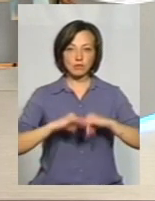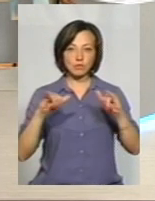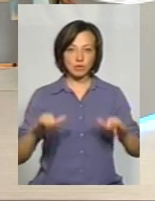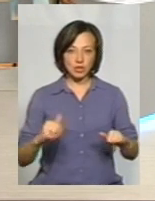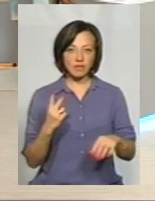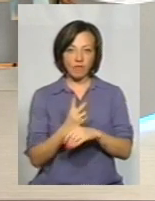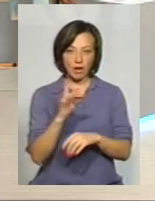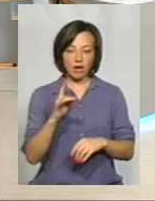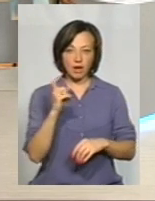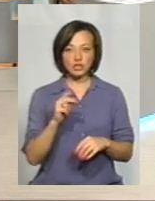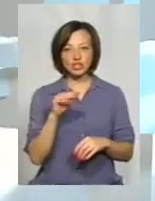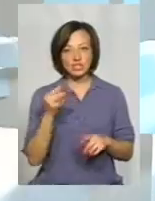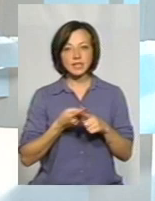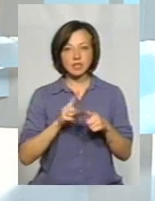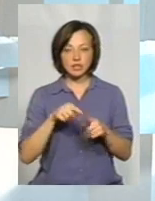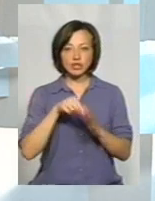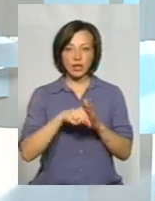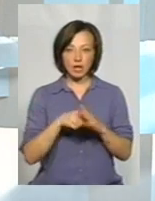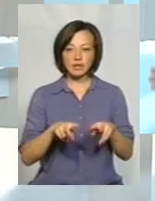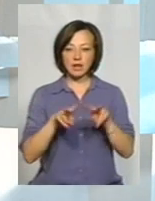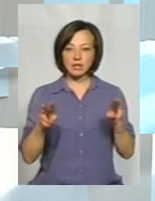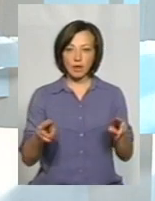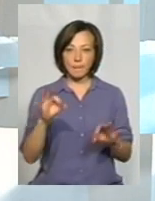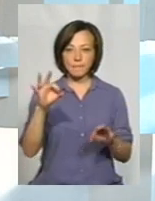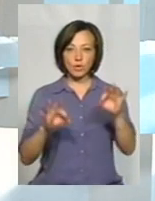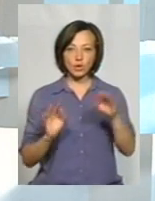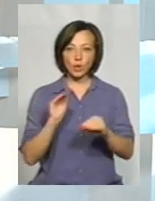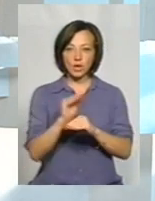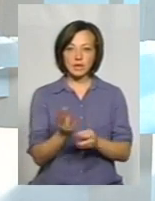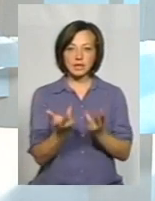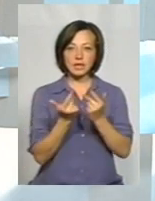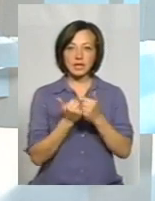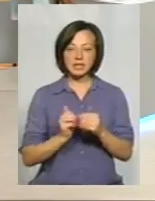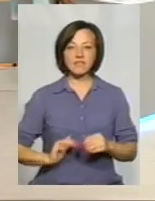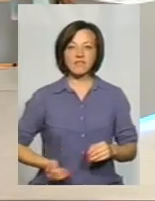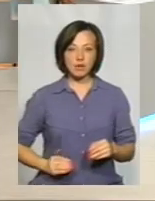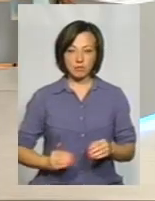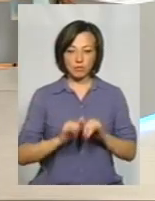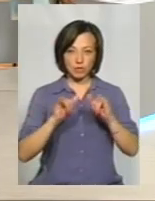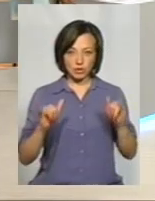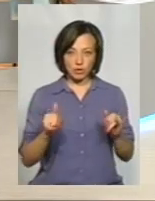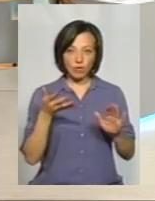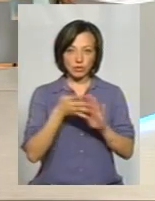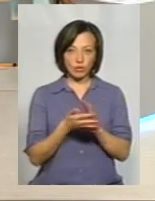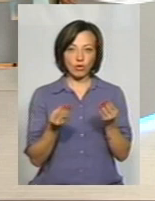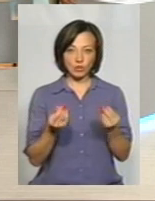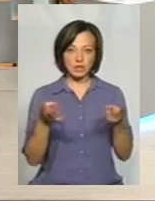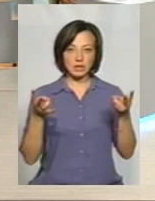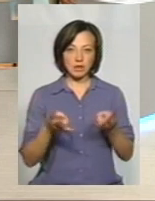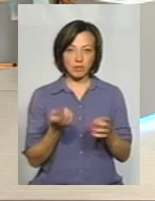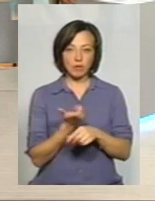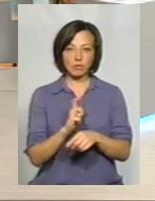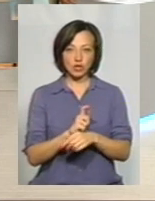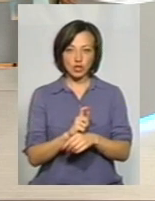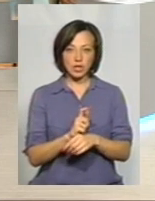практично удвічі. Чи це означає, що так само пропорційно додасться кількість підрядників? Тож, освоювати ці кошти, напевно, треба